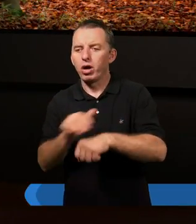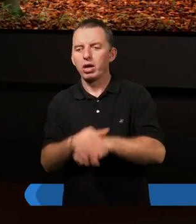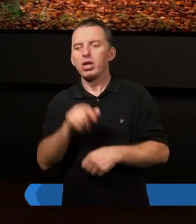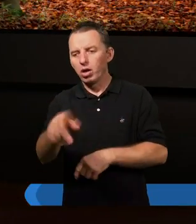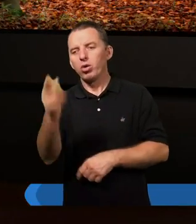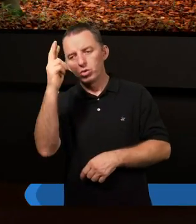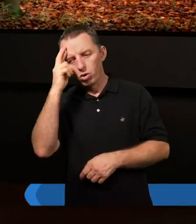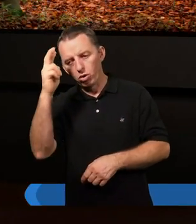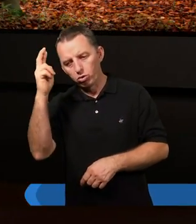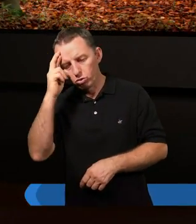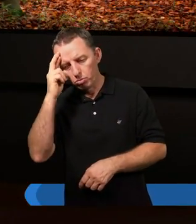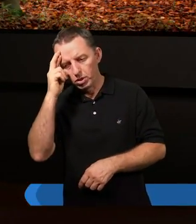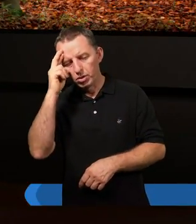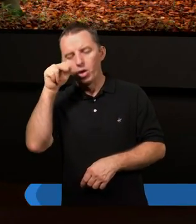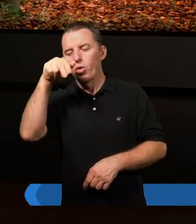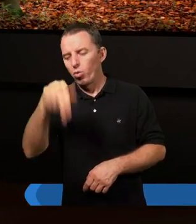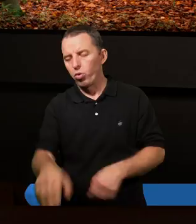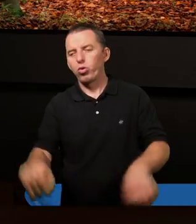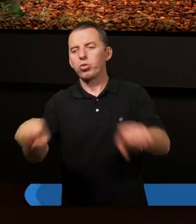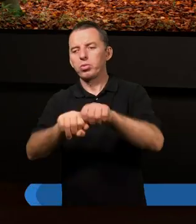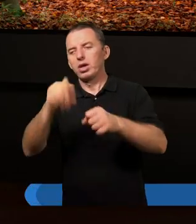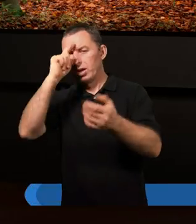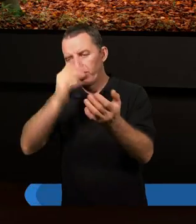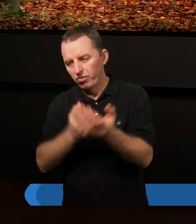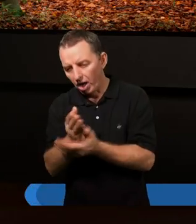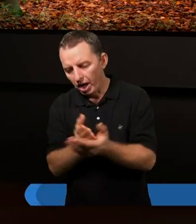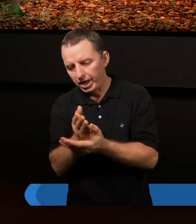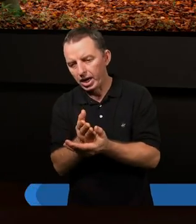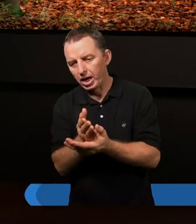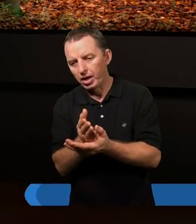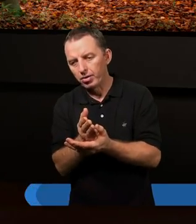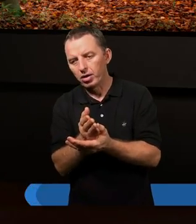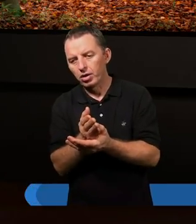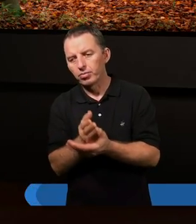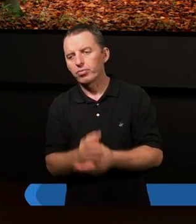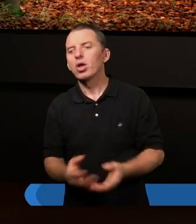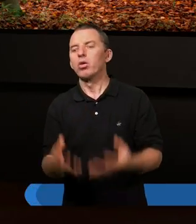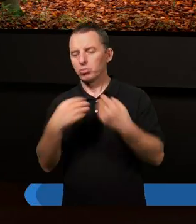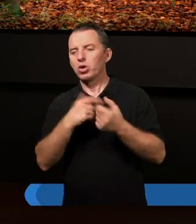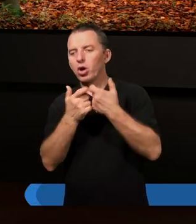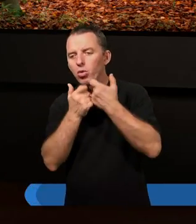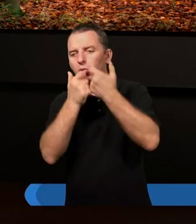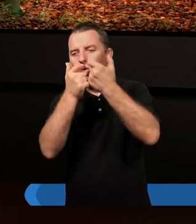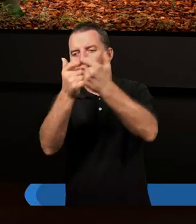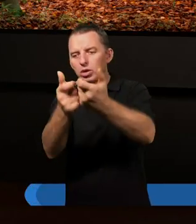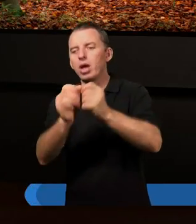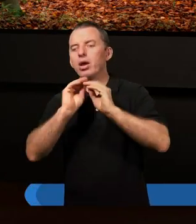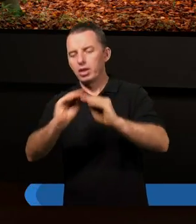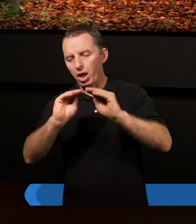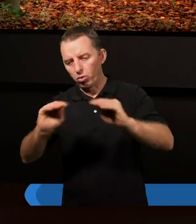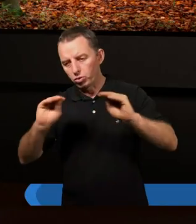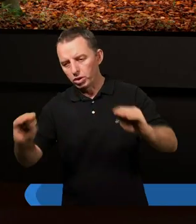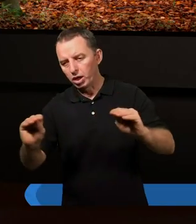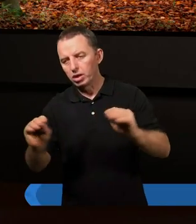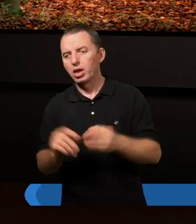jak zrozumiał, że usprawiedliwienie z wiary rozpoczął to głosić, nauczać,